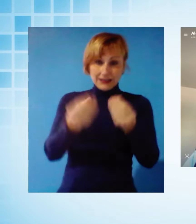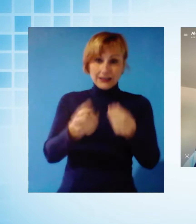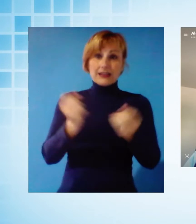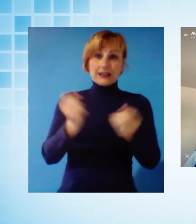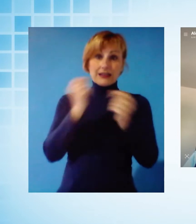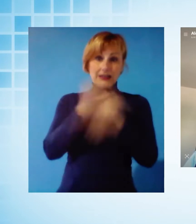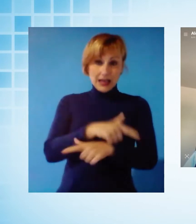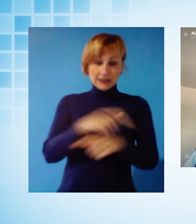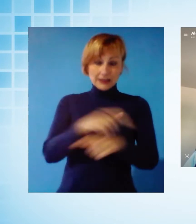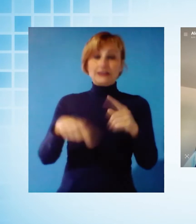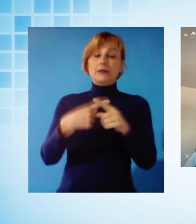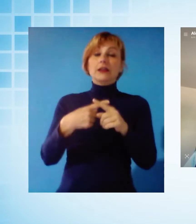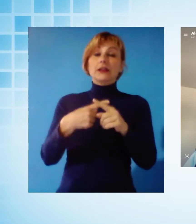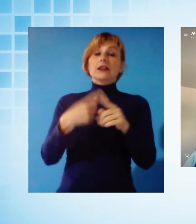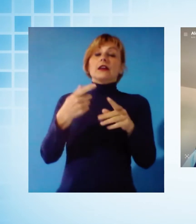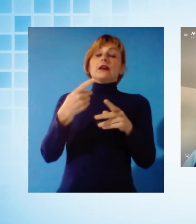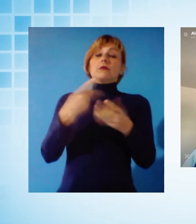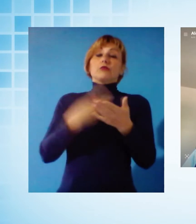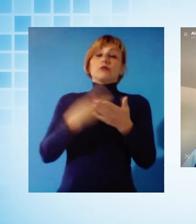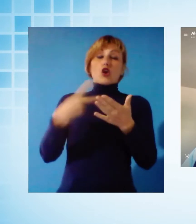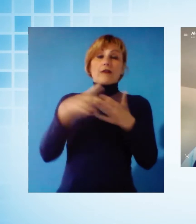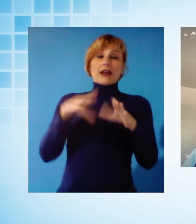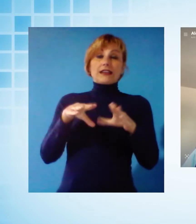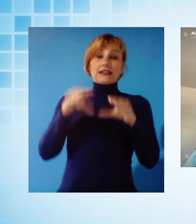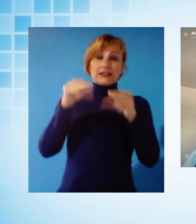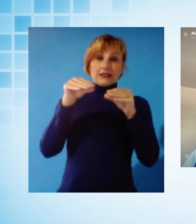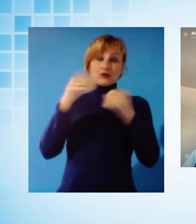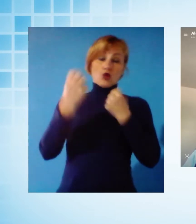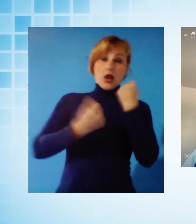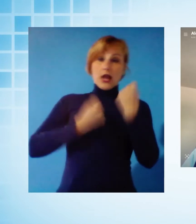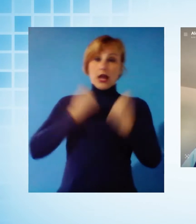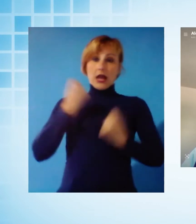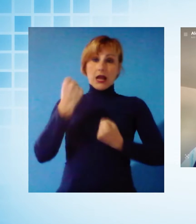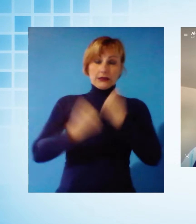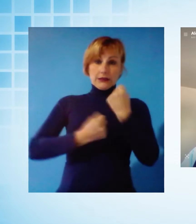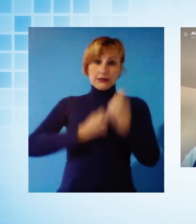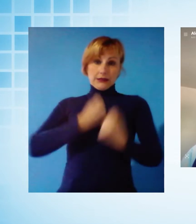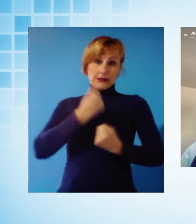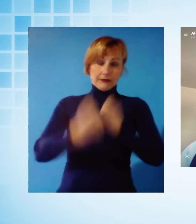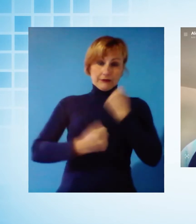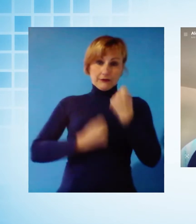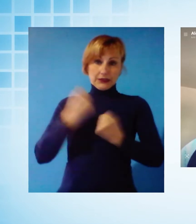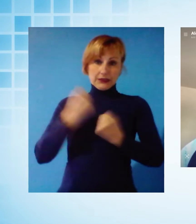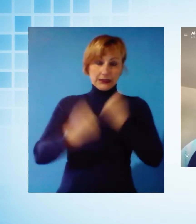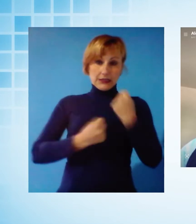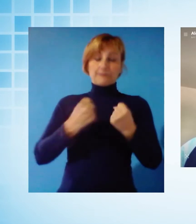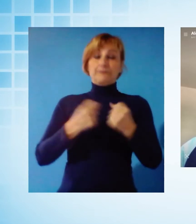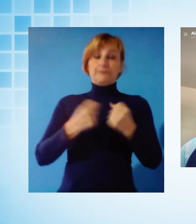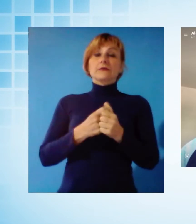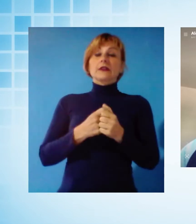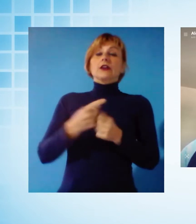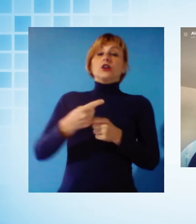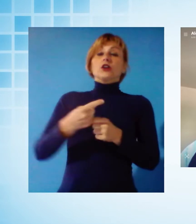questo tipo di attività e anche il training necessario. Abbiamo fatto un po' di